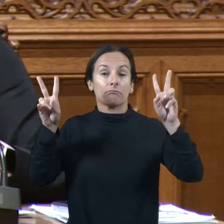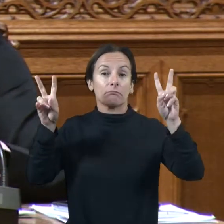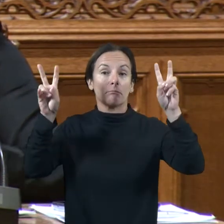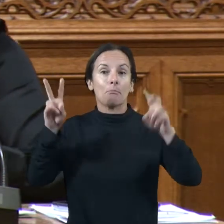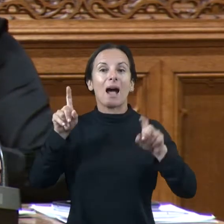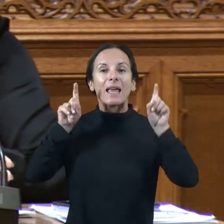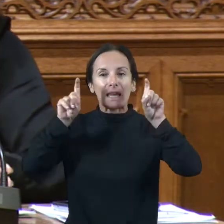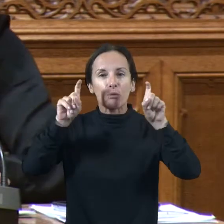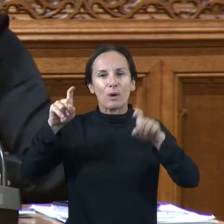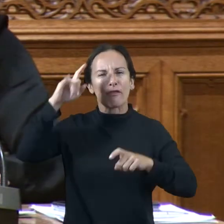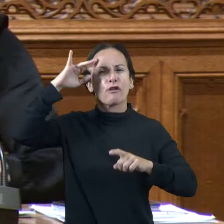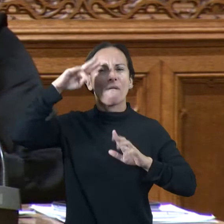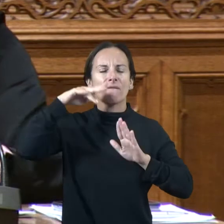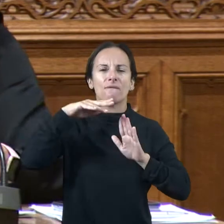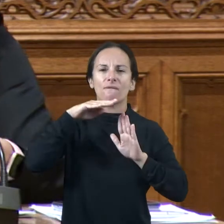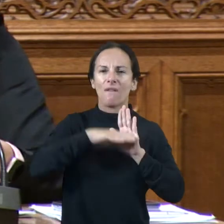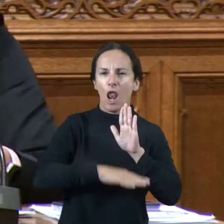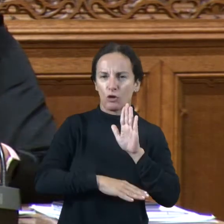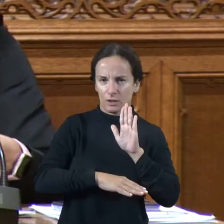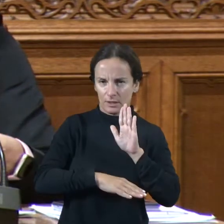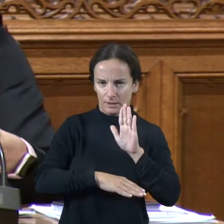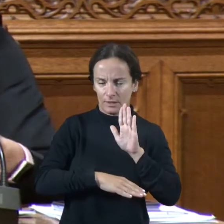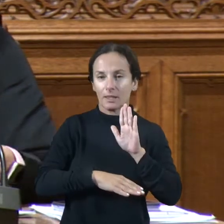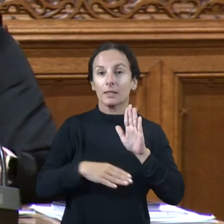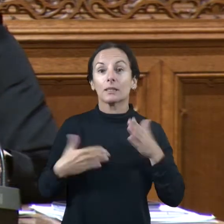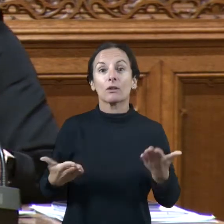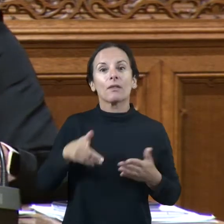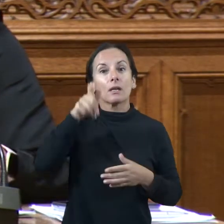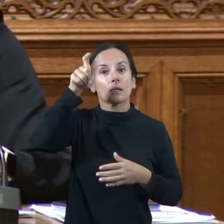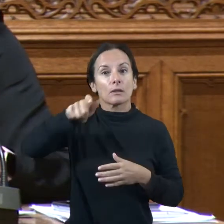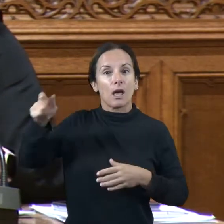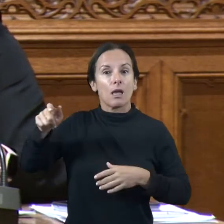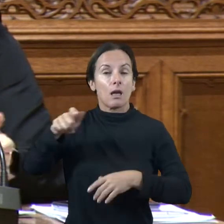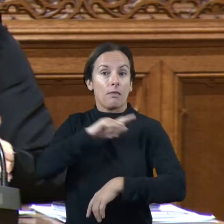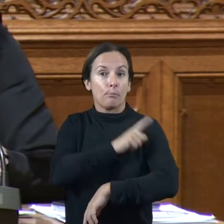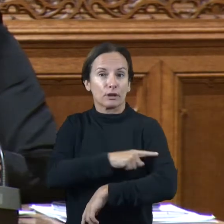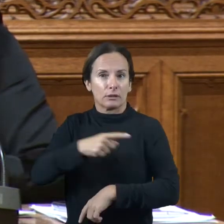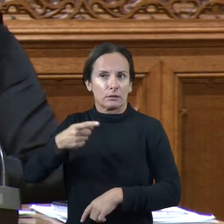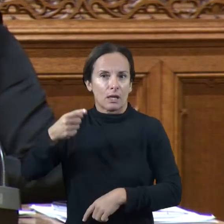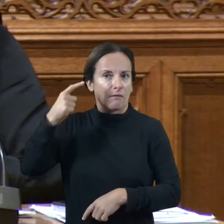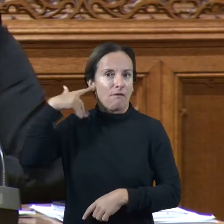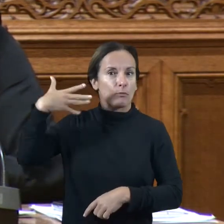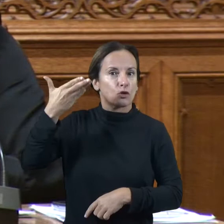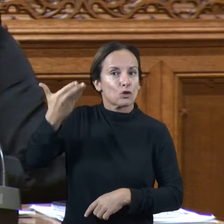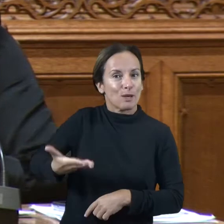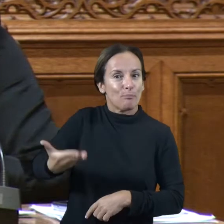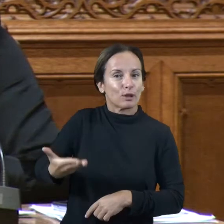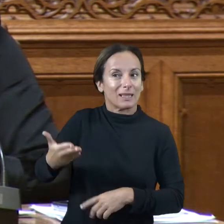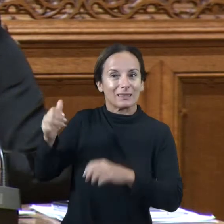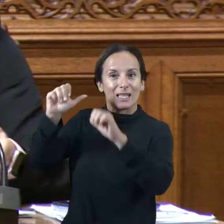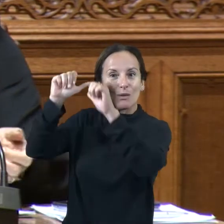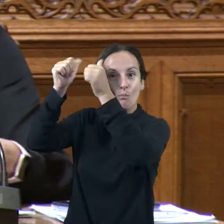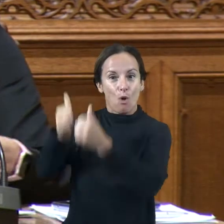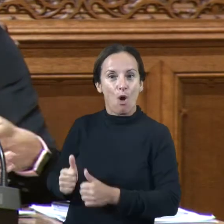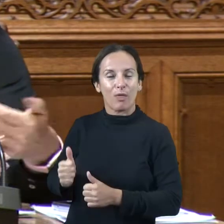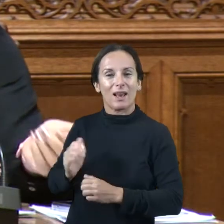'esportistes individuals que són referents i que fan de mirall el que fan aquests joves esportistes és fer